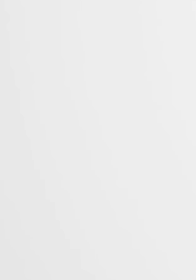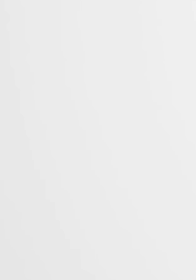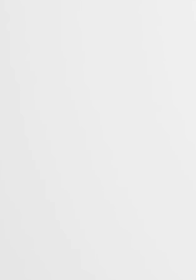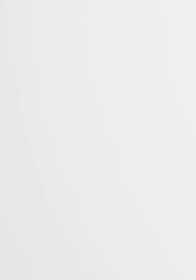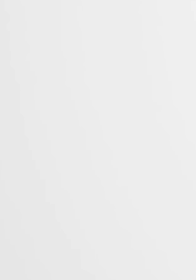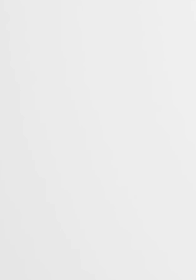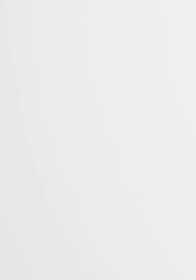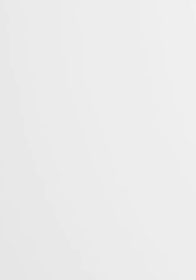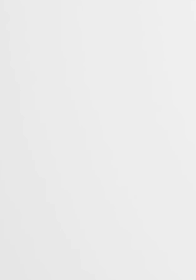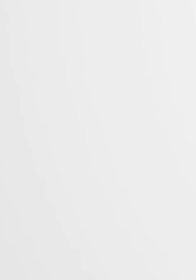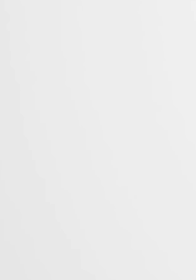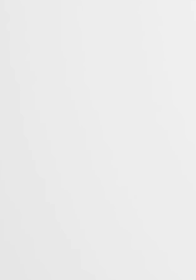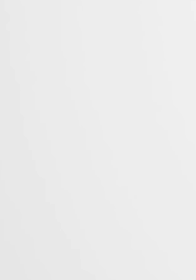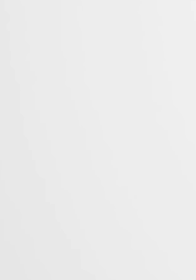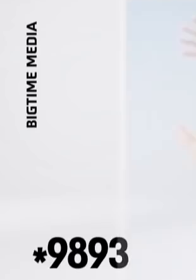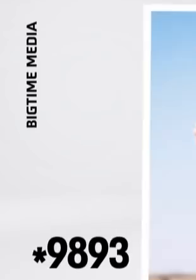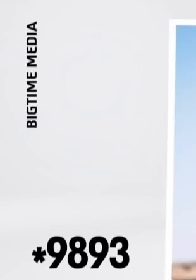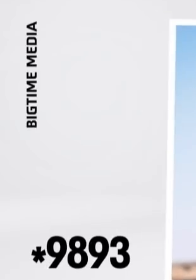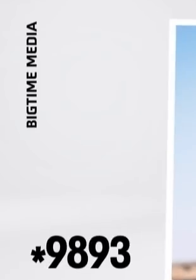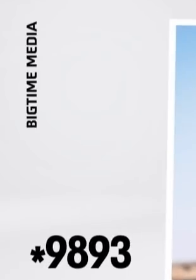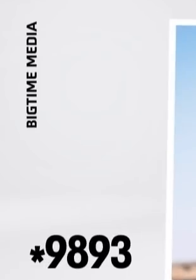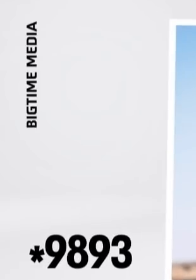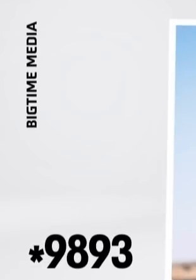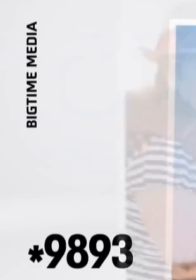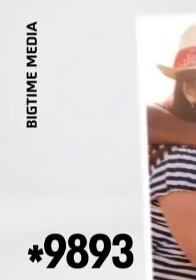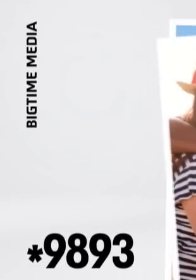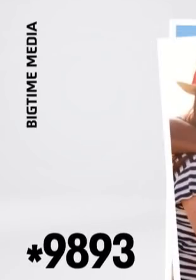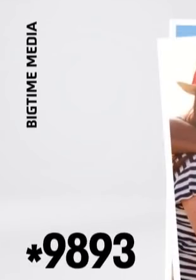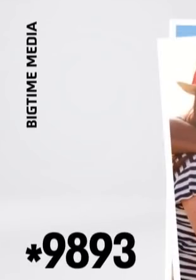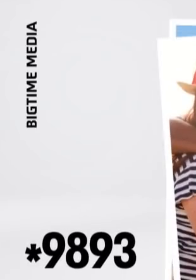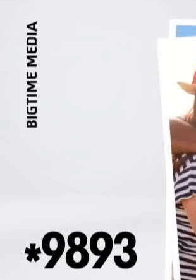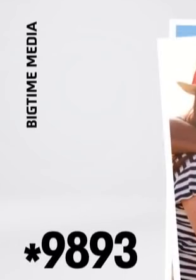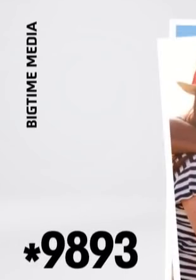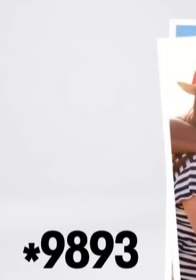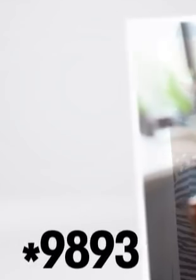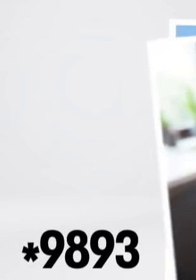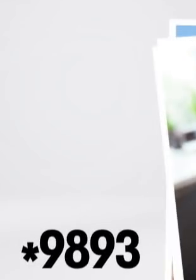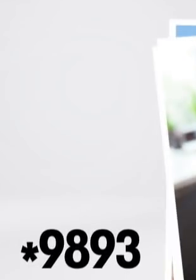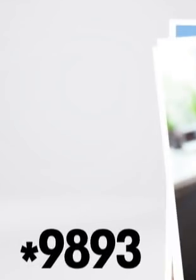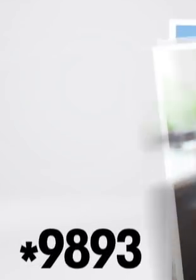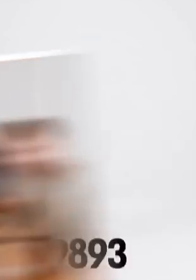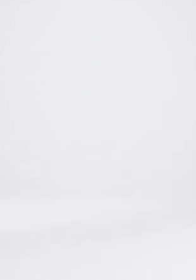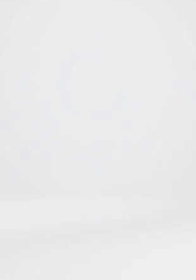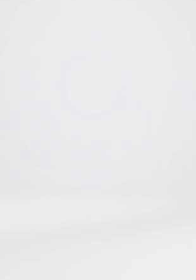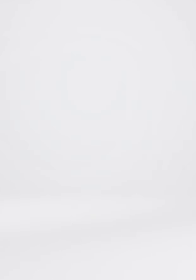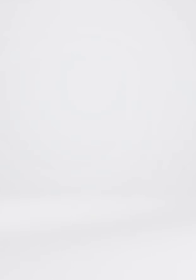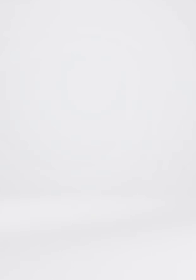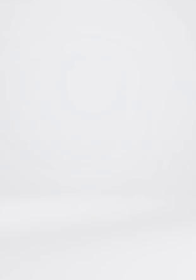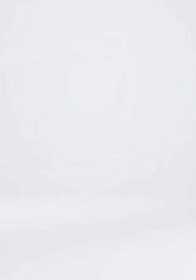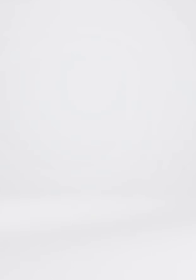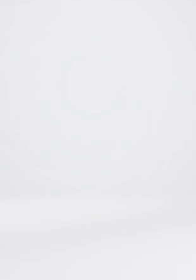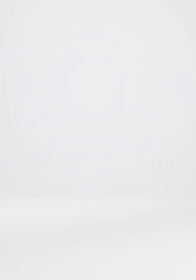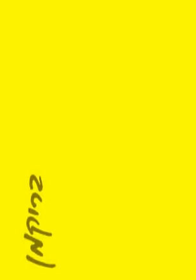התוכנית בחסנות תתחילו לחיות ביג טיים במעדון החוויות לבני 60 ויותר כוכבי